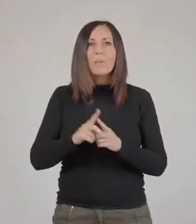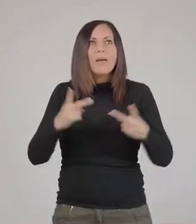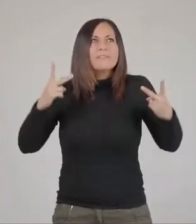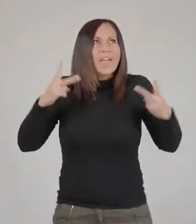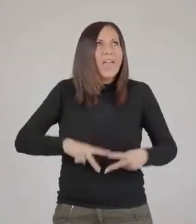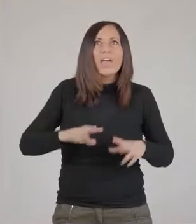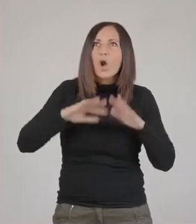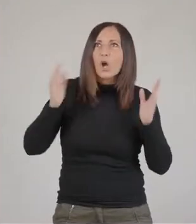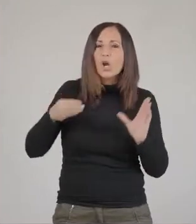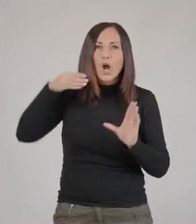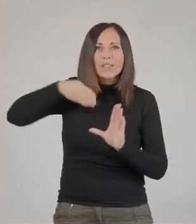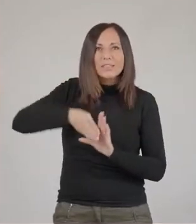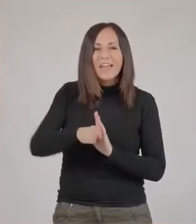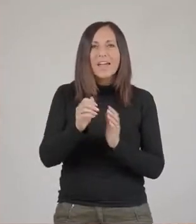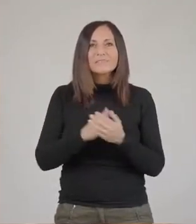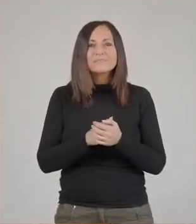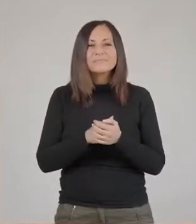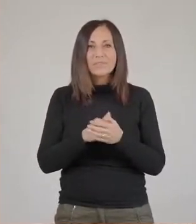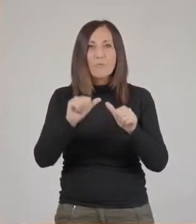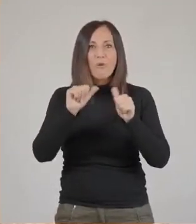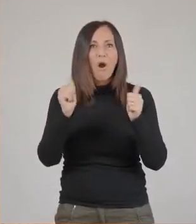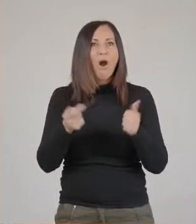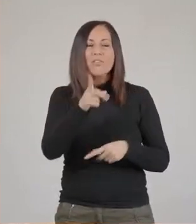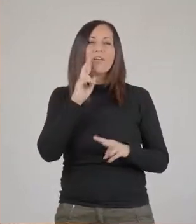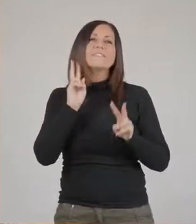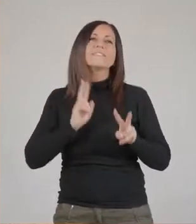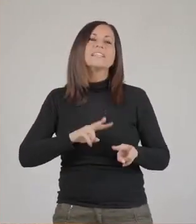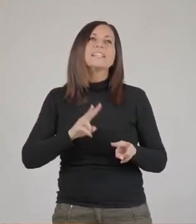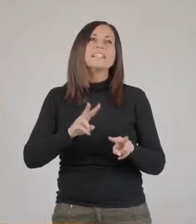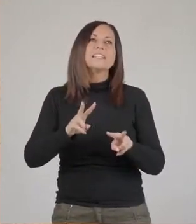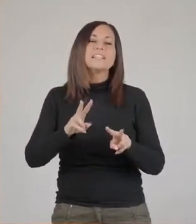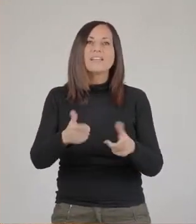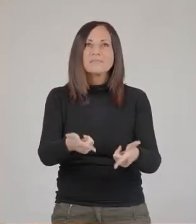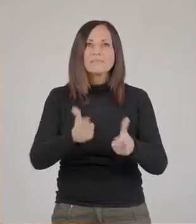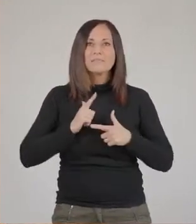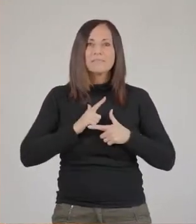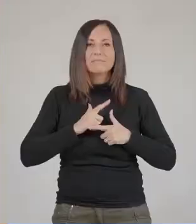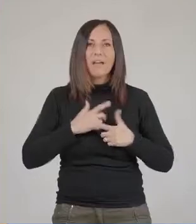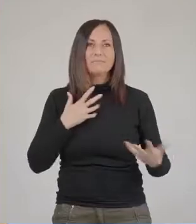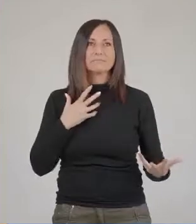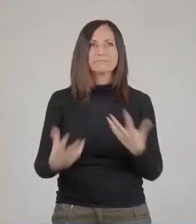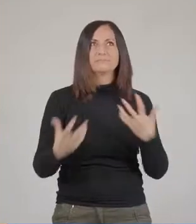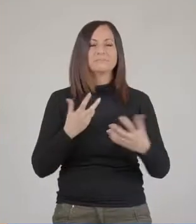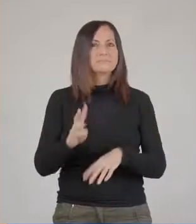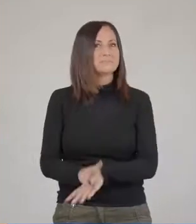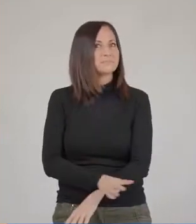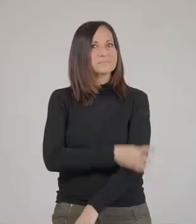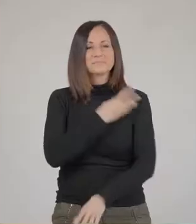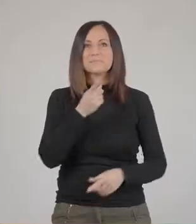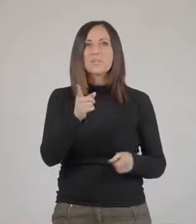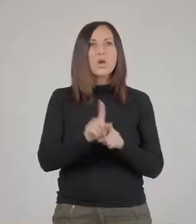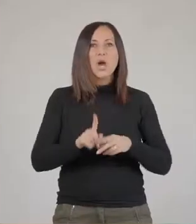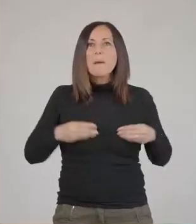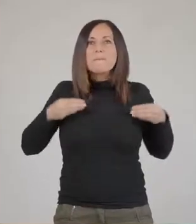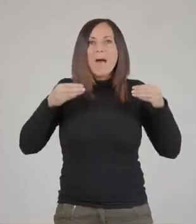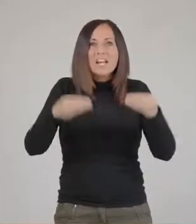una reale grotta e quindi avere un modo di visitare il museo che scuote molto la parte anche emotiva e